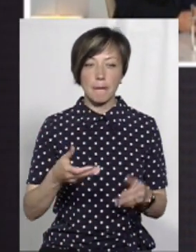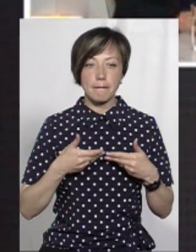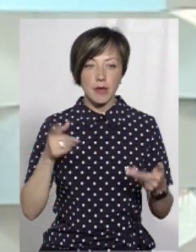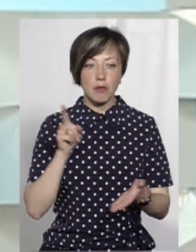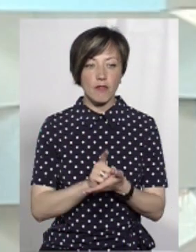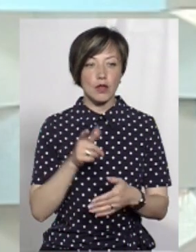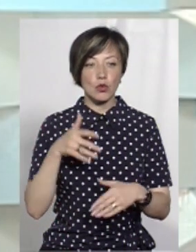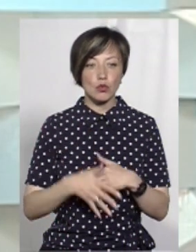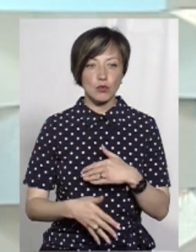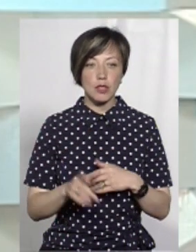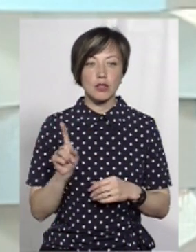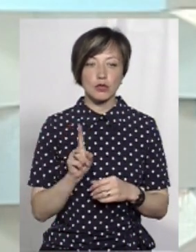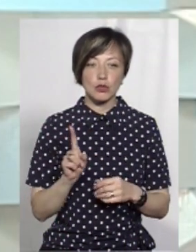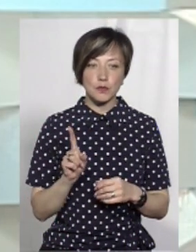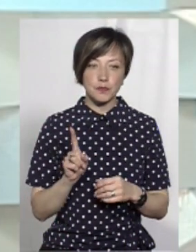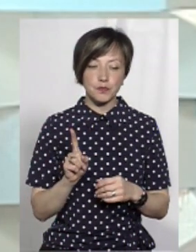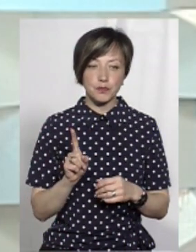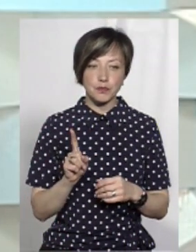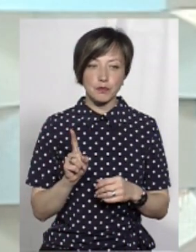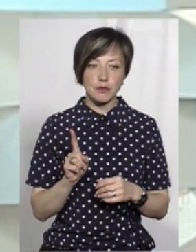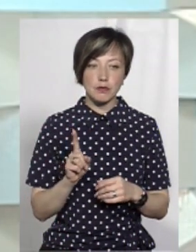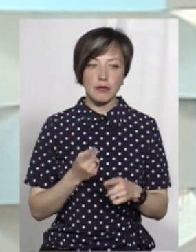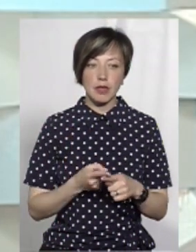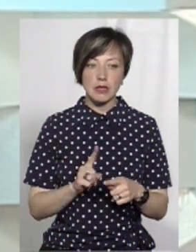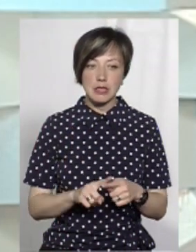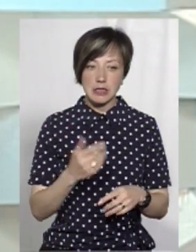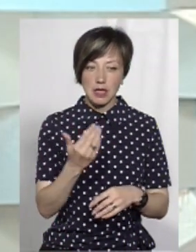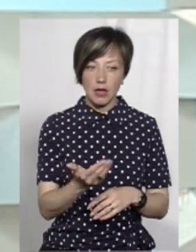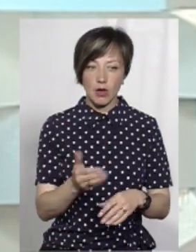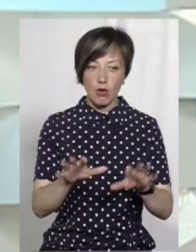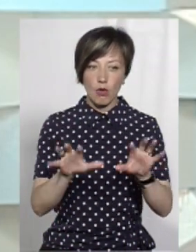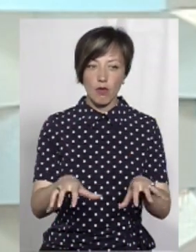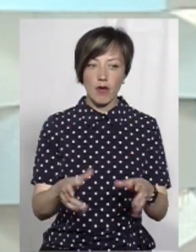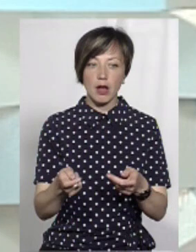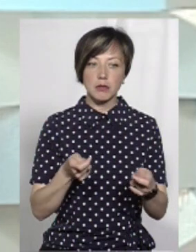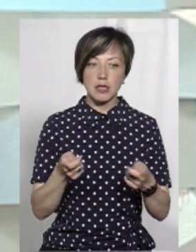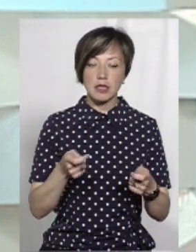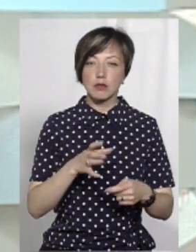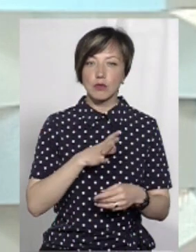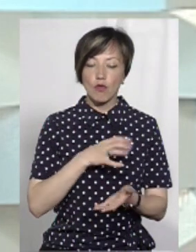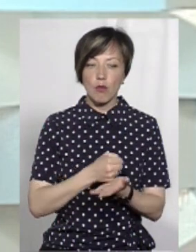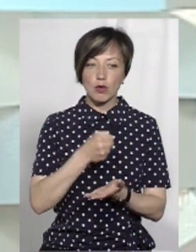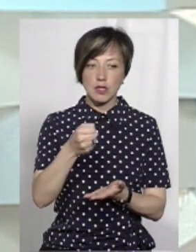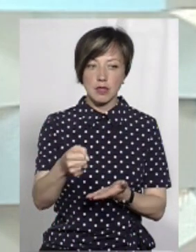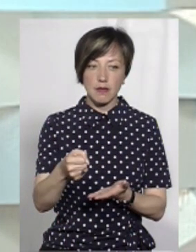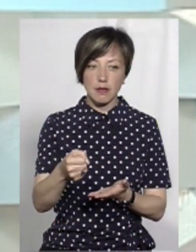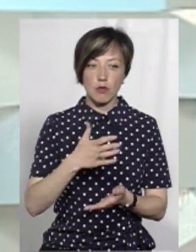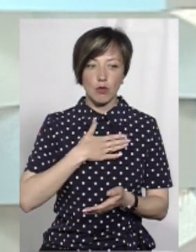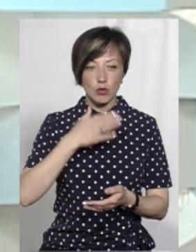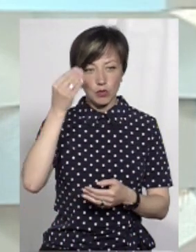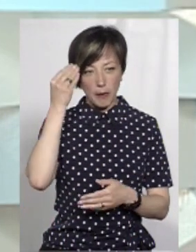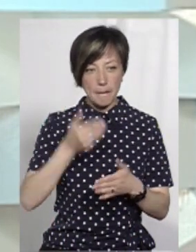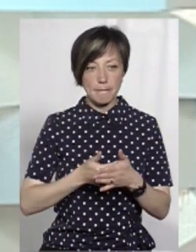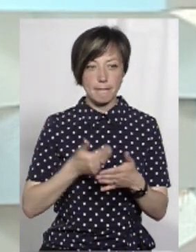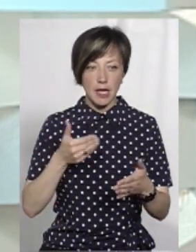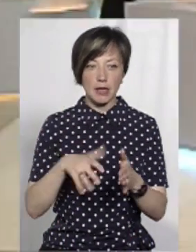ми повинні розуміти, що цей голова адміністрації, він був поставлений, на мою думку,